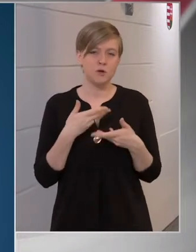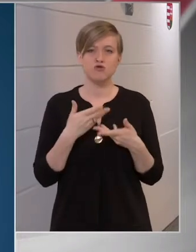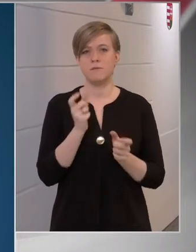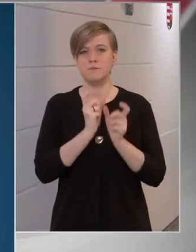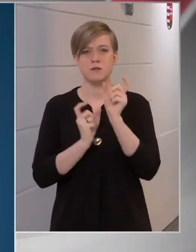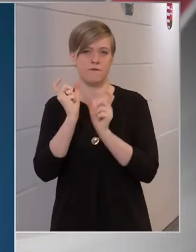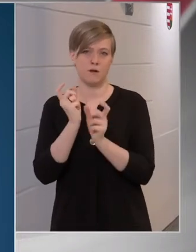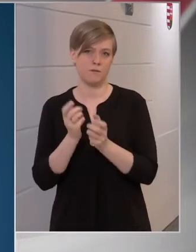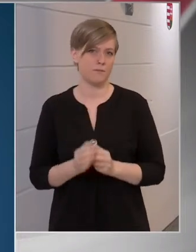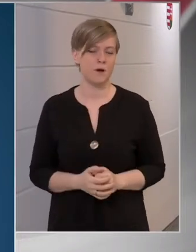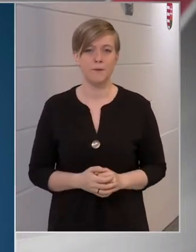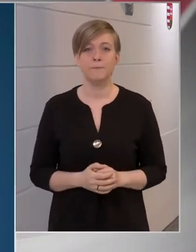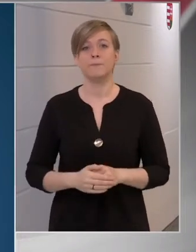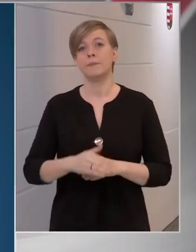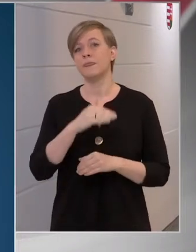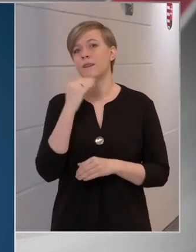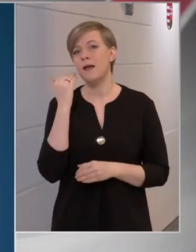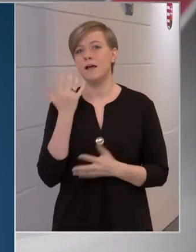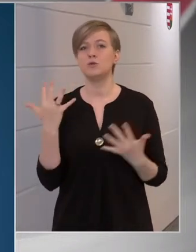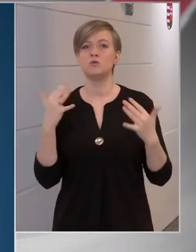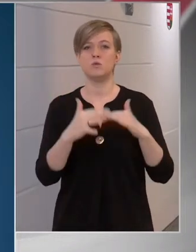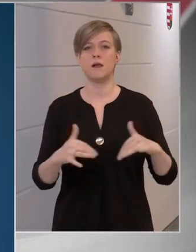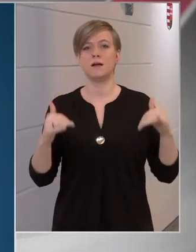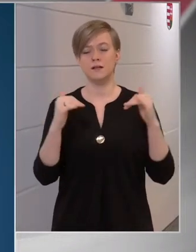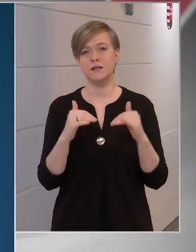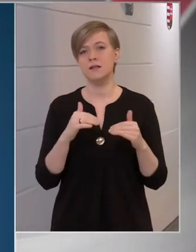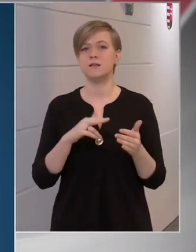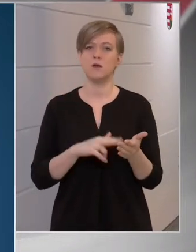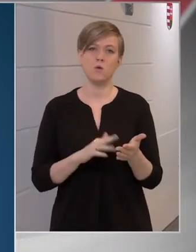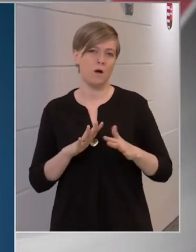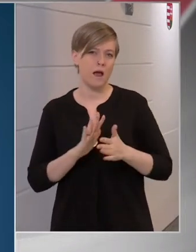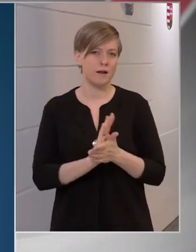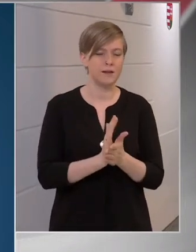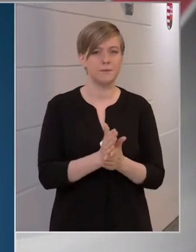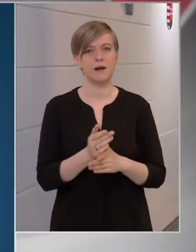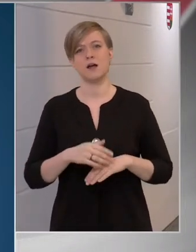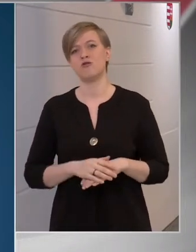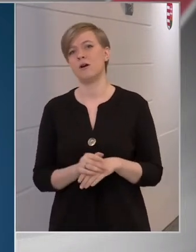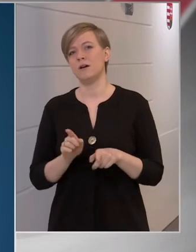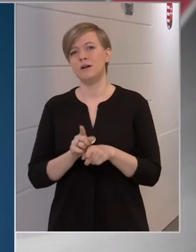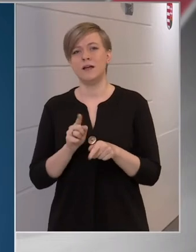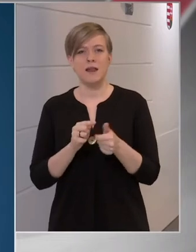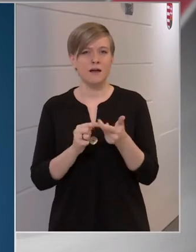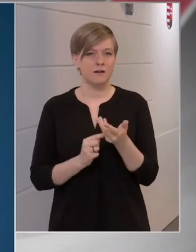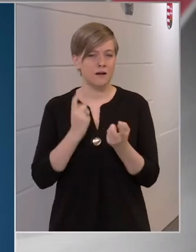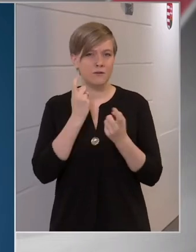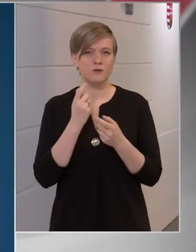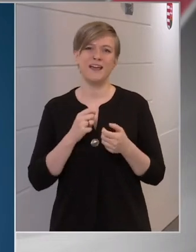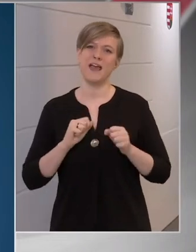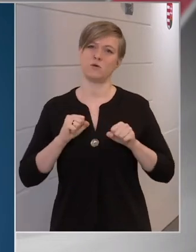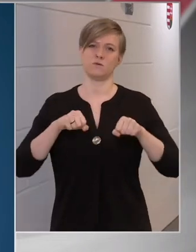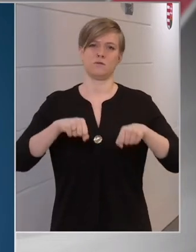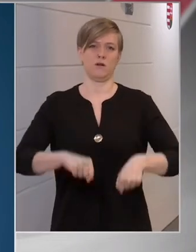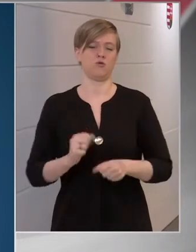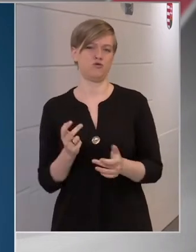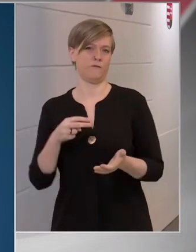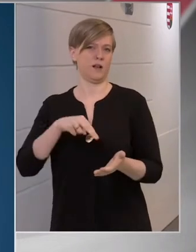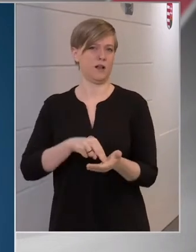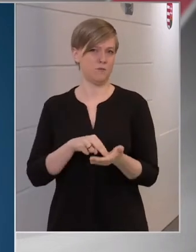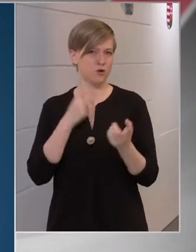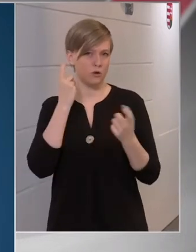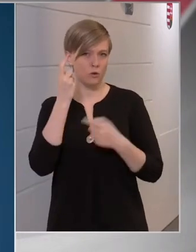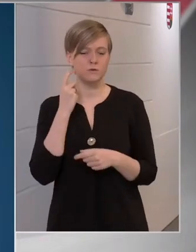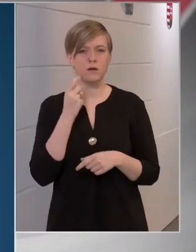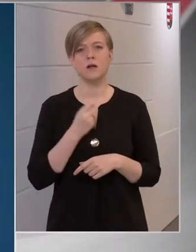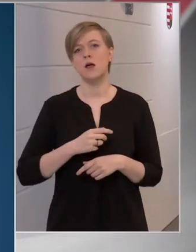szavakban. Elég a gyülekezési jogábbáltiprására, szemkülövetésekre és erőszakos fellépésre gondolni, Gyurcsány